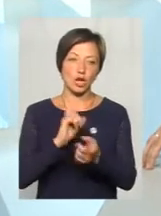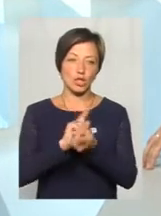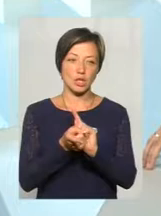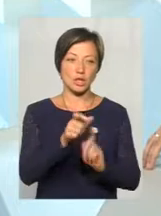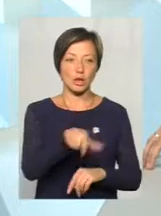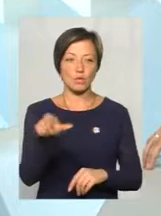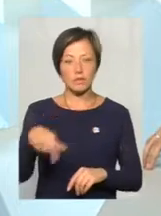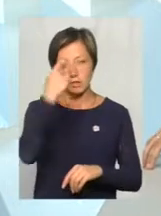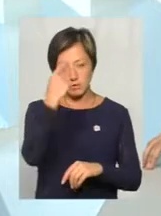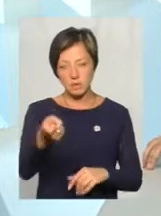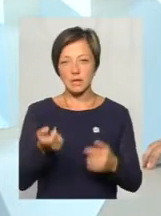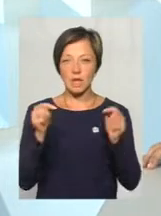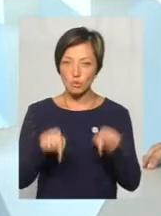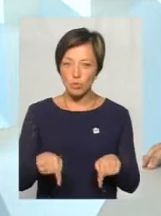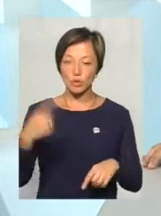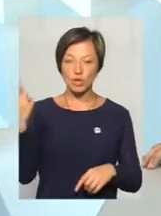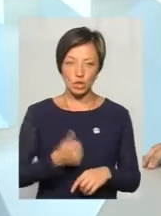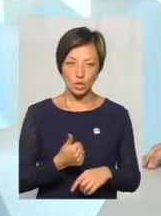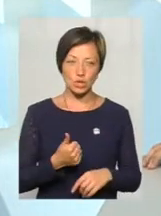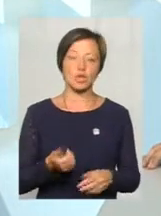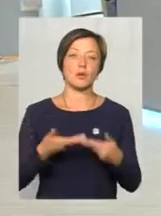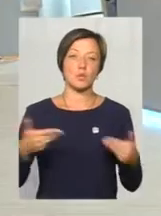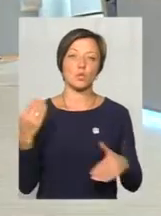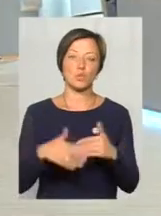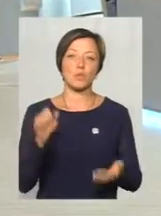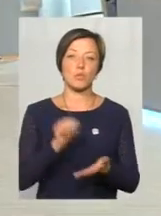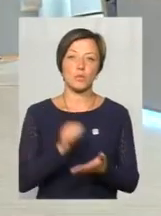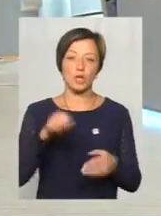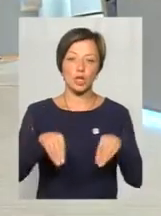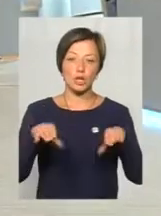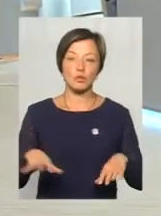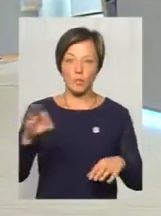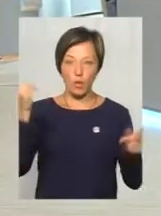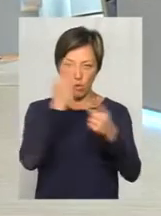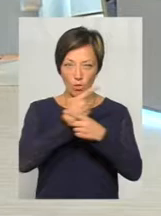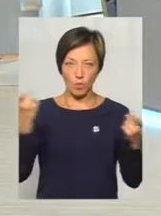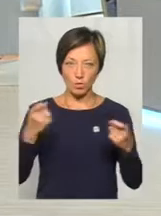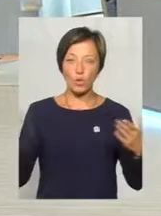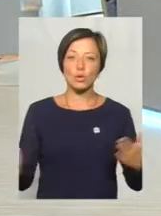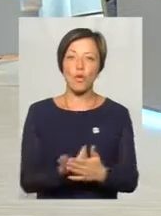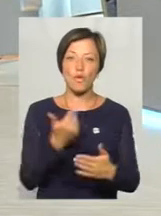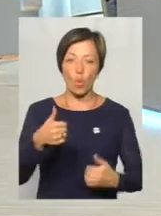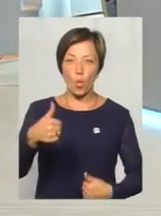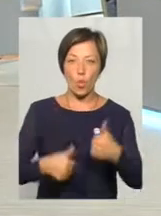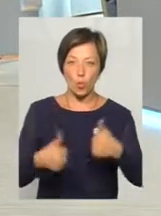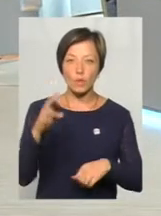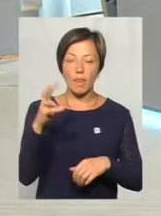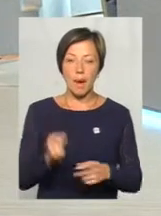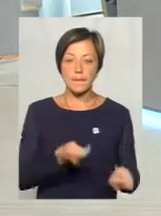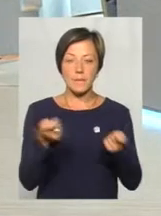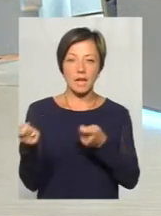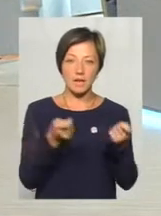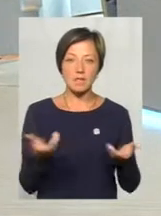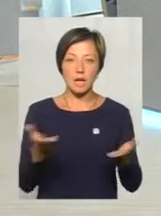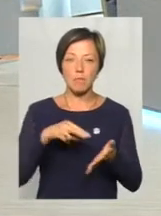Хочу повідомити, що на цьому тижні ми вже публікуємо рішення про оголошення нового конкурсу на перевезення,